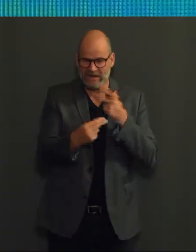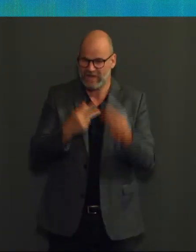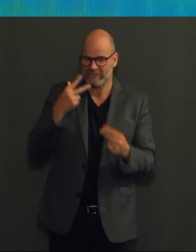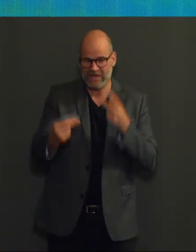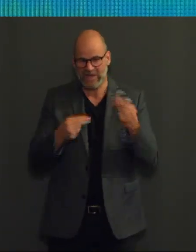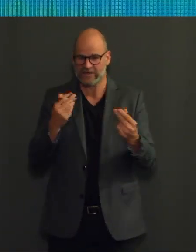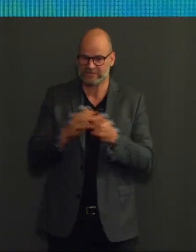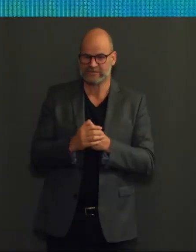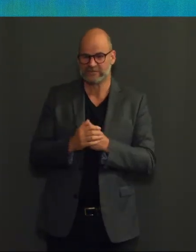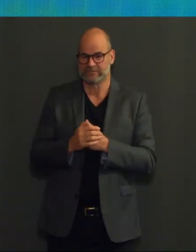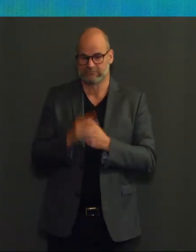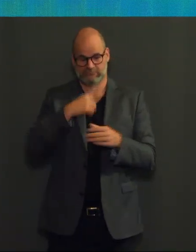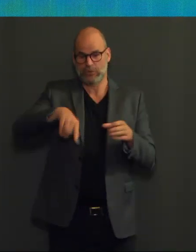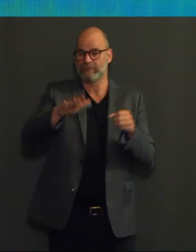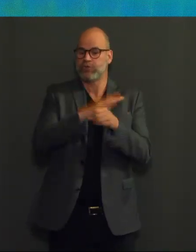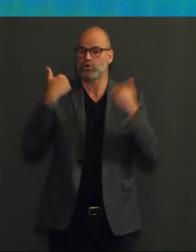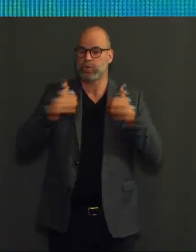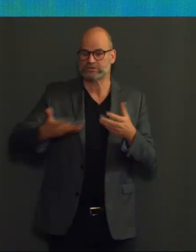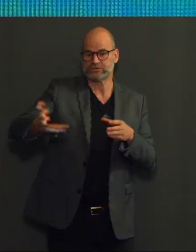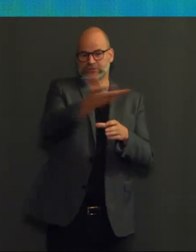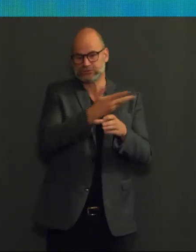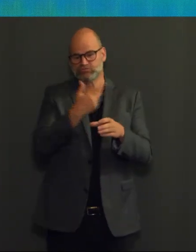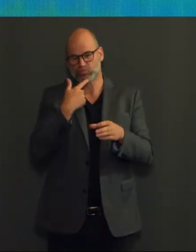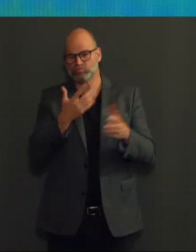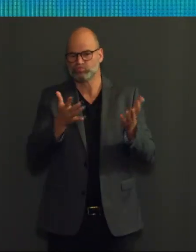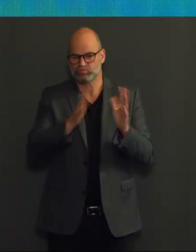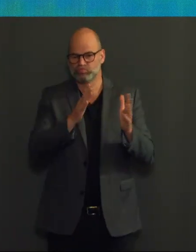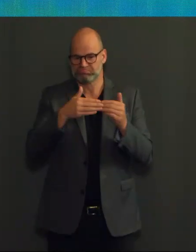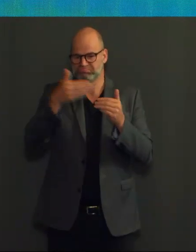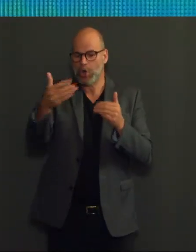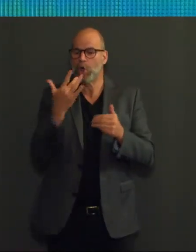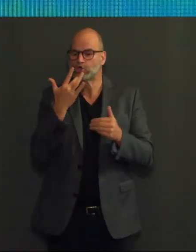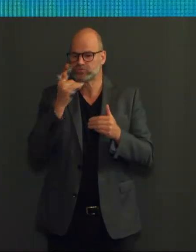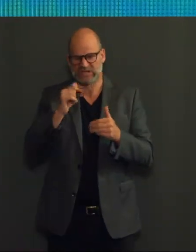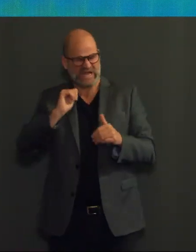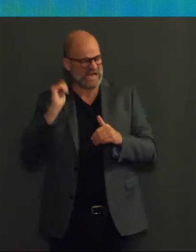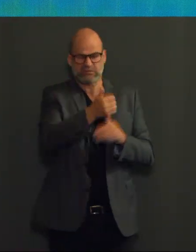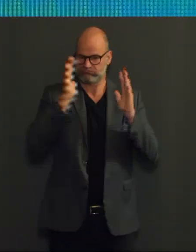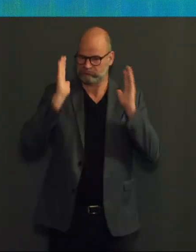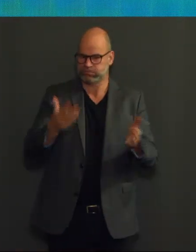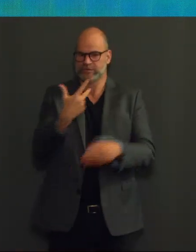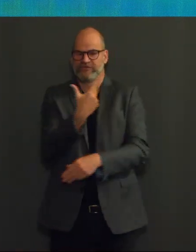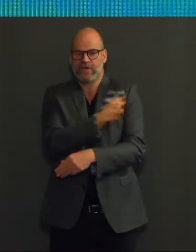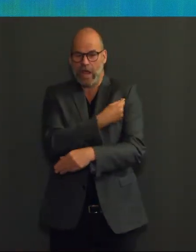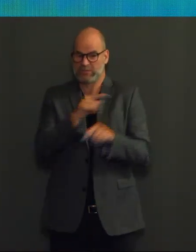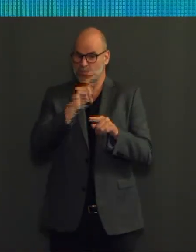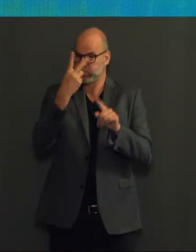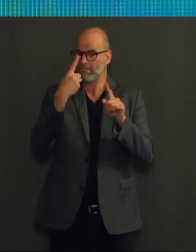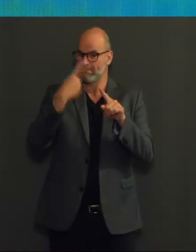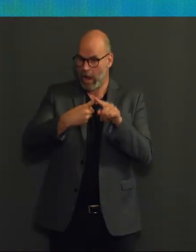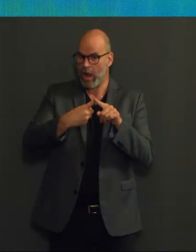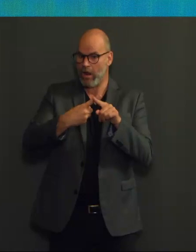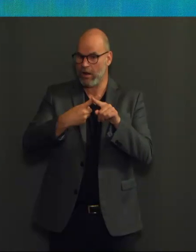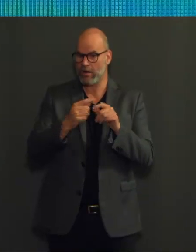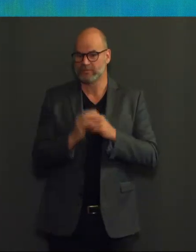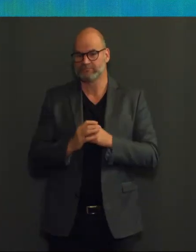augustus afgerond zijn. Dat wil zeggen twee dosissen voor de meeste volwassenen, behalve dan voor het Janssen-vaccin, waar